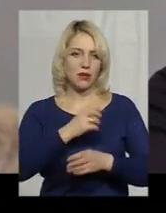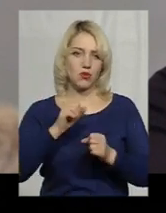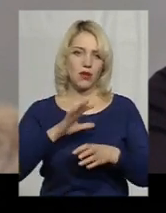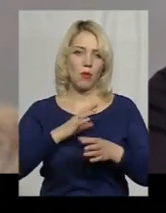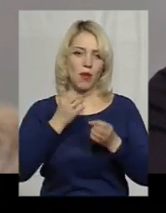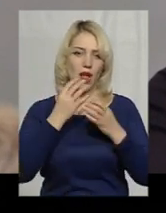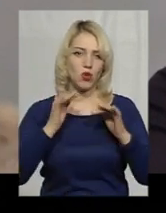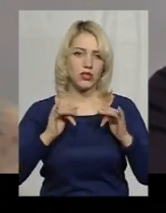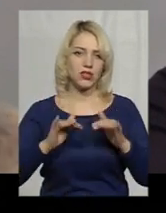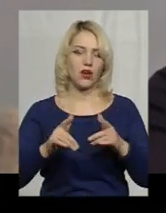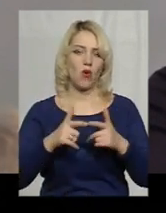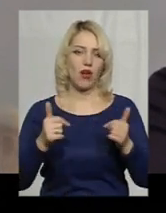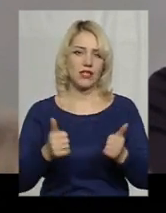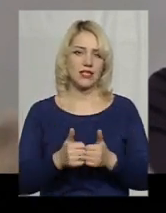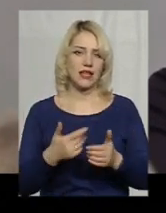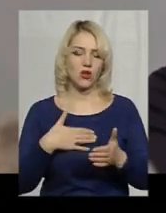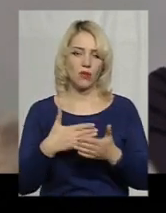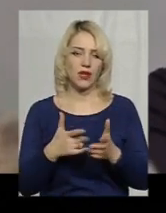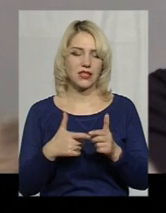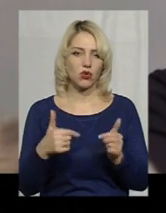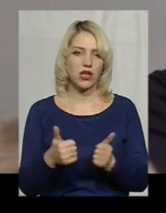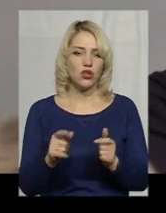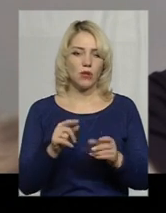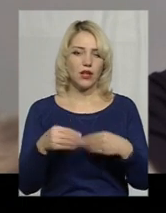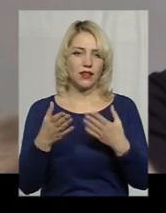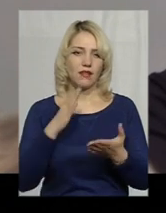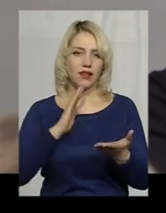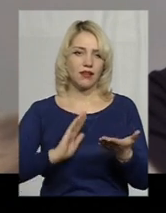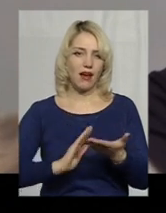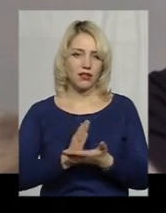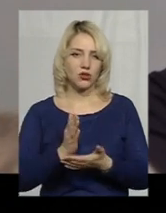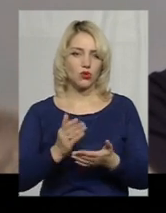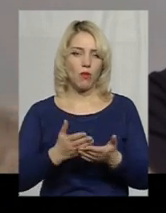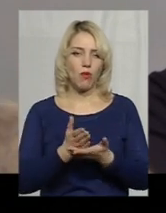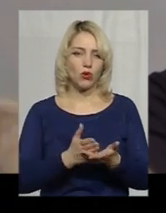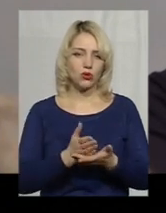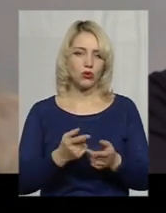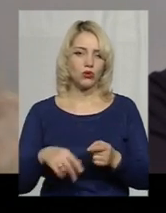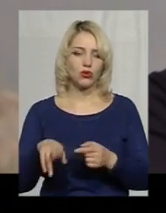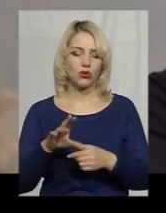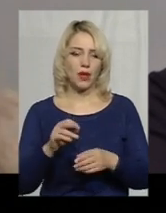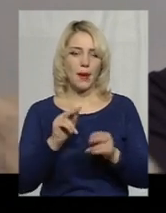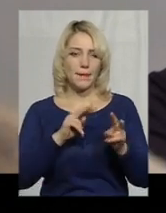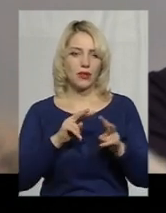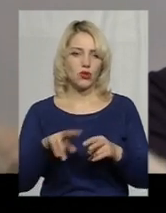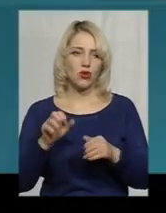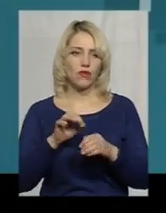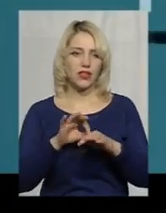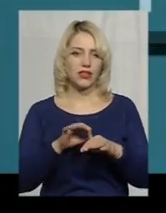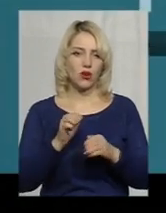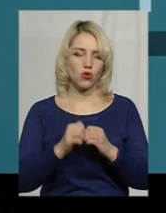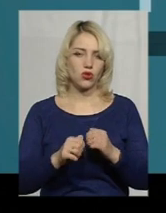організацій, громадських організацій, для того, щоб надати якісну послугу патронат щодо ведення кожного конкретного випадку.